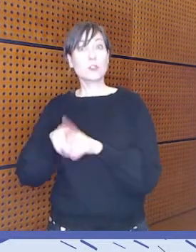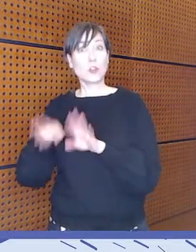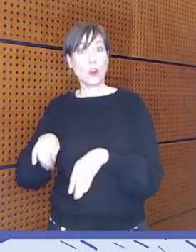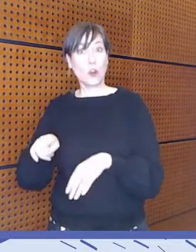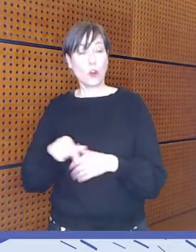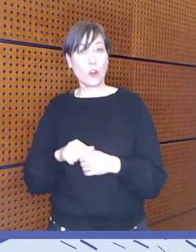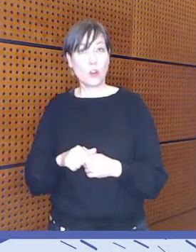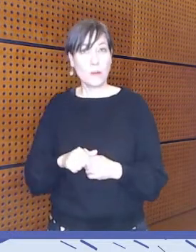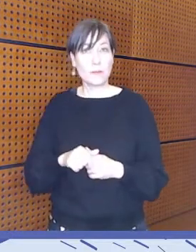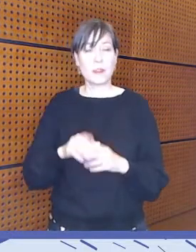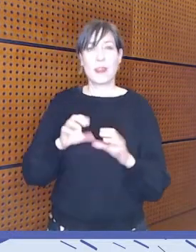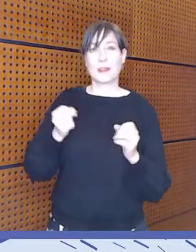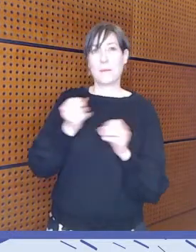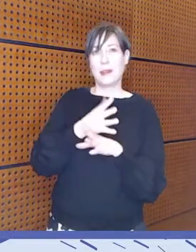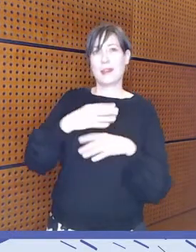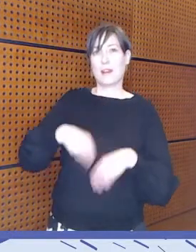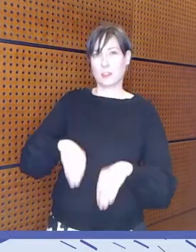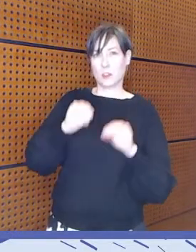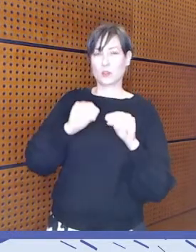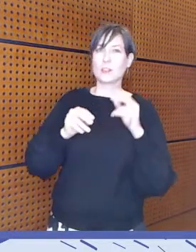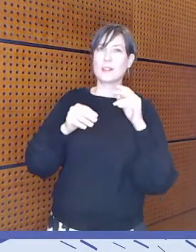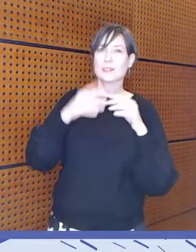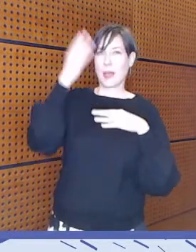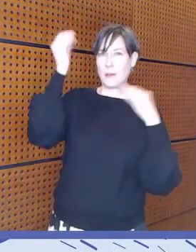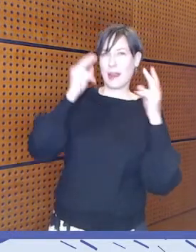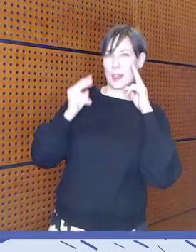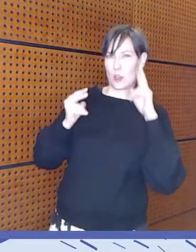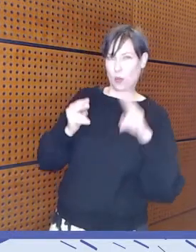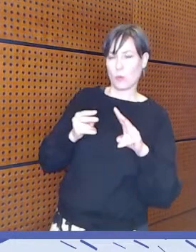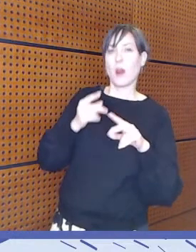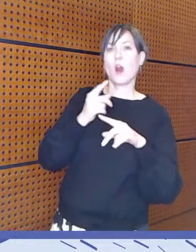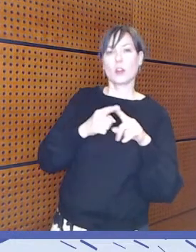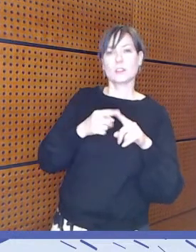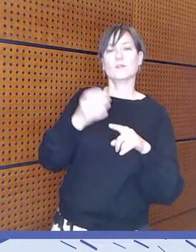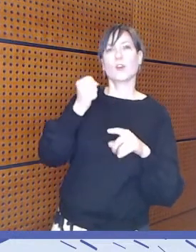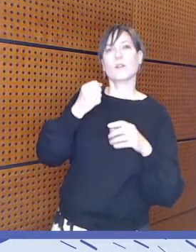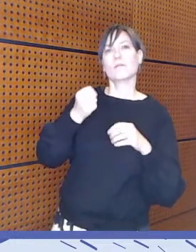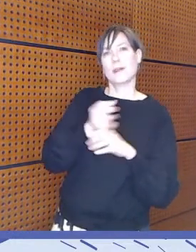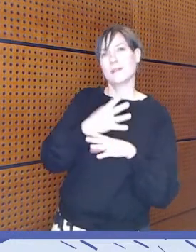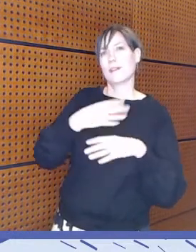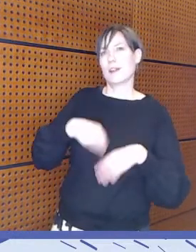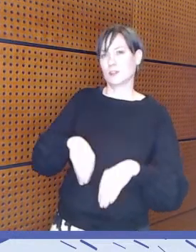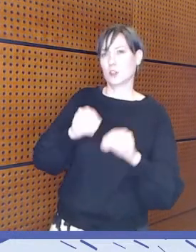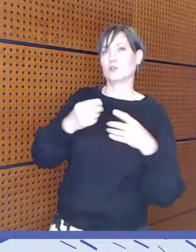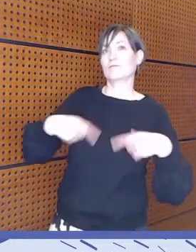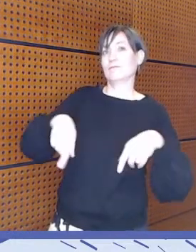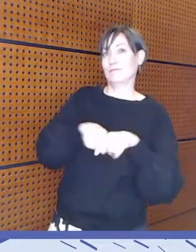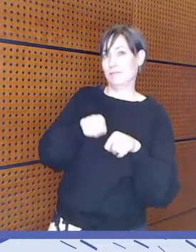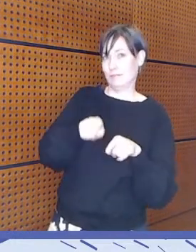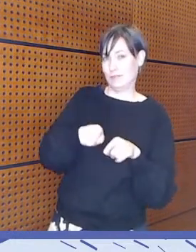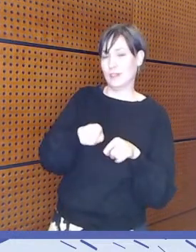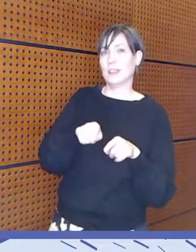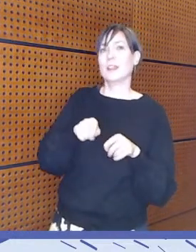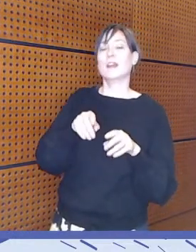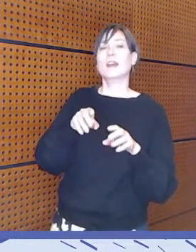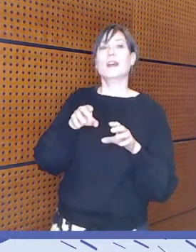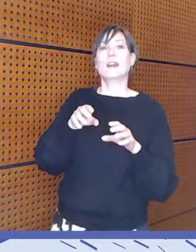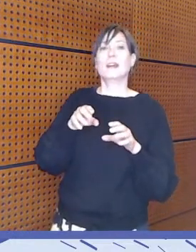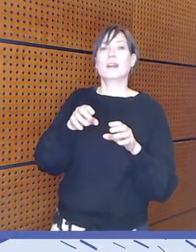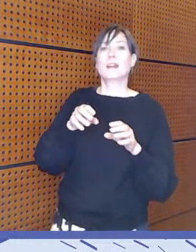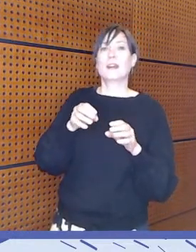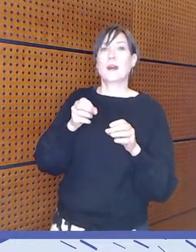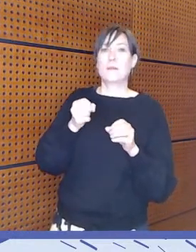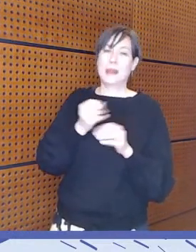mediakasvatusta saamelaisesta näkökulmasta, mediakulttuuri huomioon ottaen,